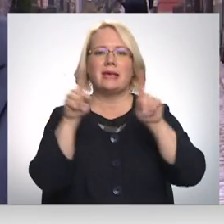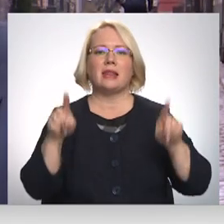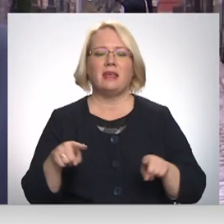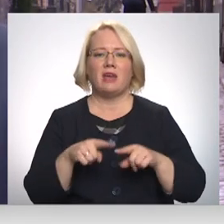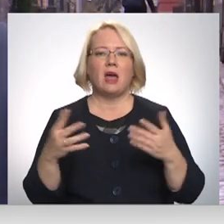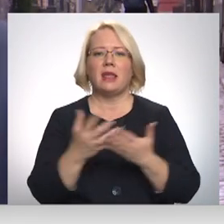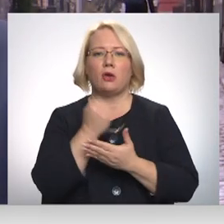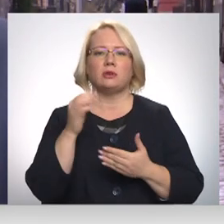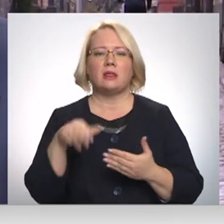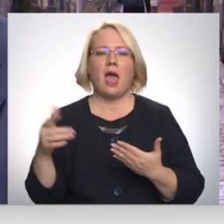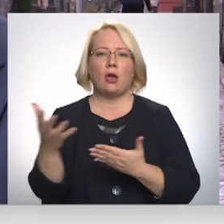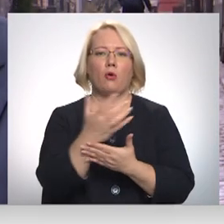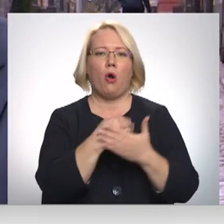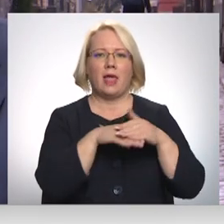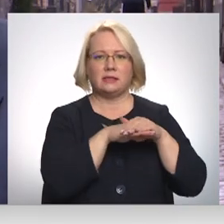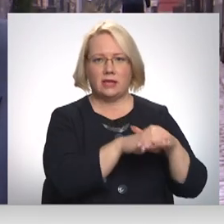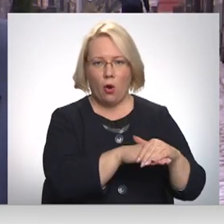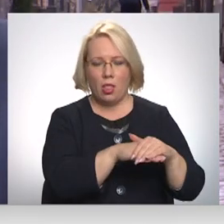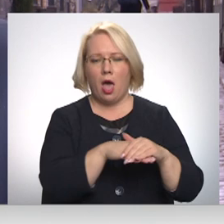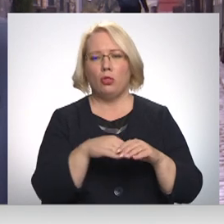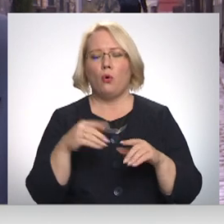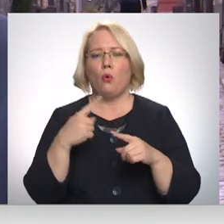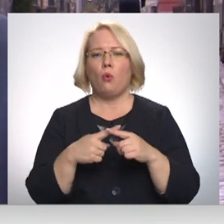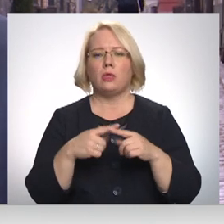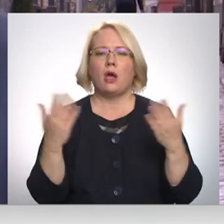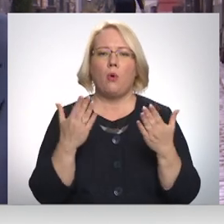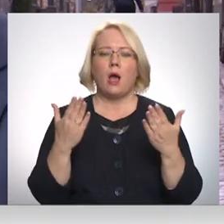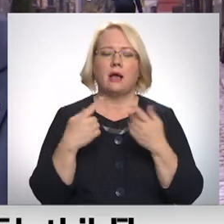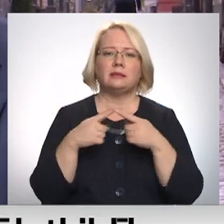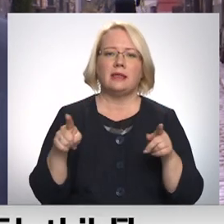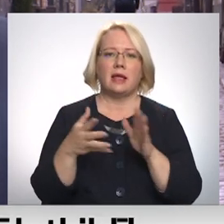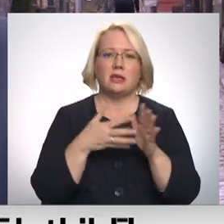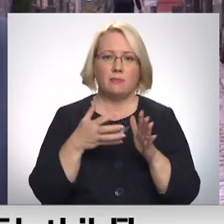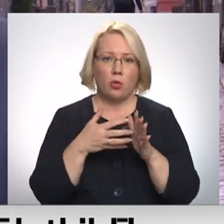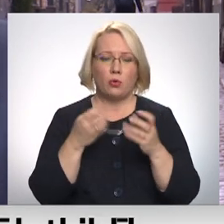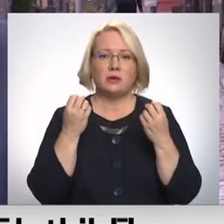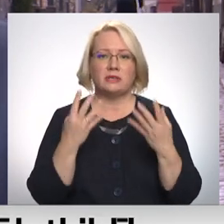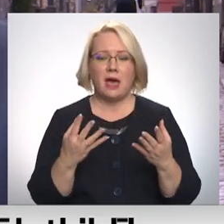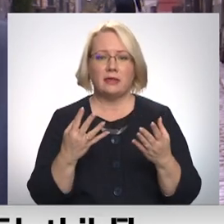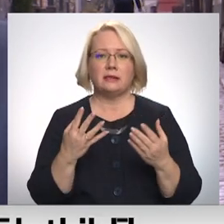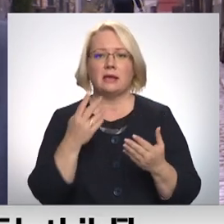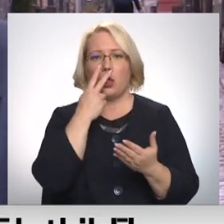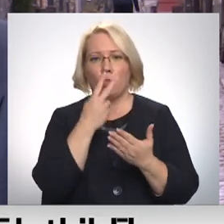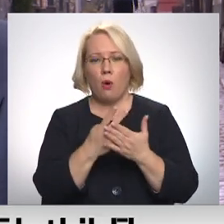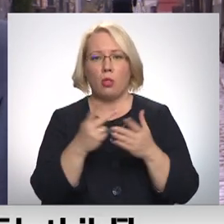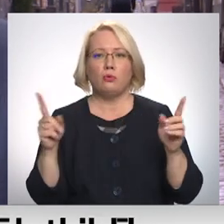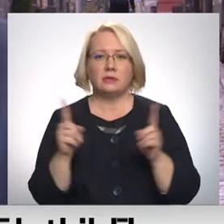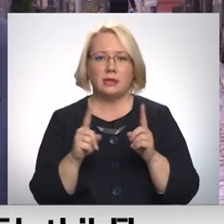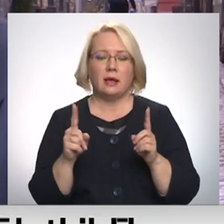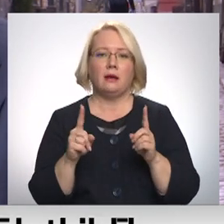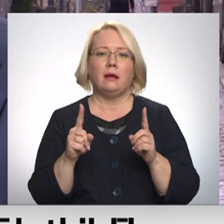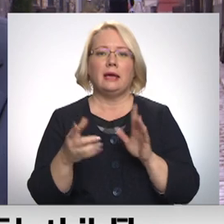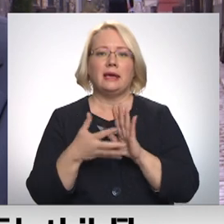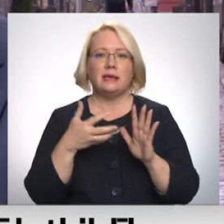lai viņus kolekcionētu un vai kā savādāk izmantot. Skaidrs, ka nolūks ir